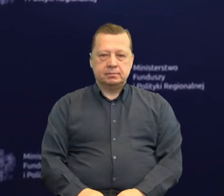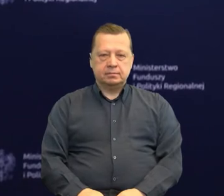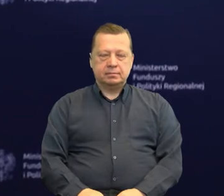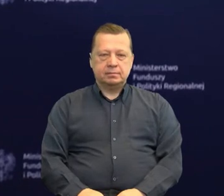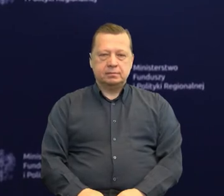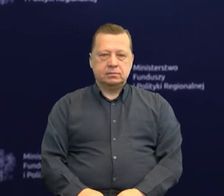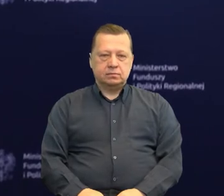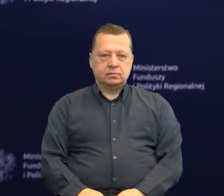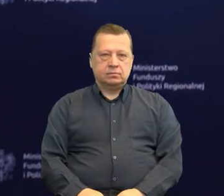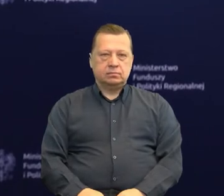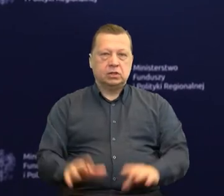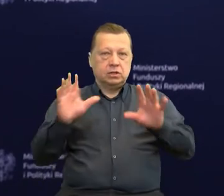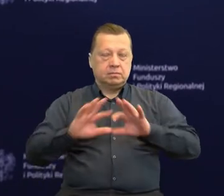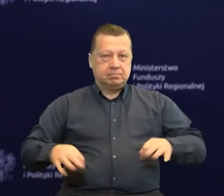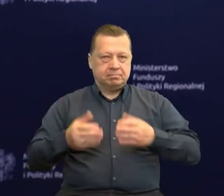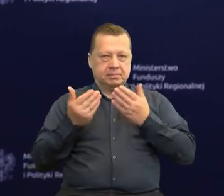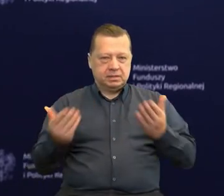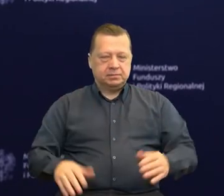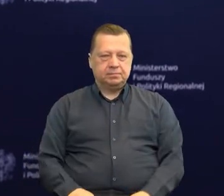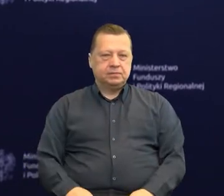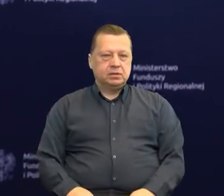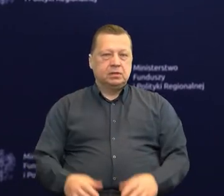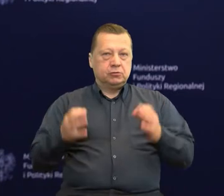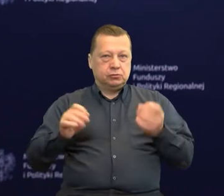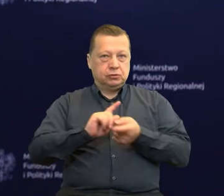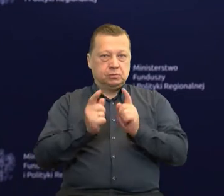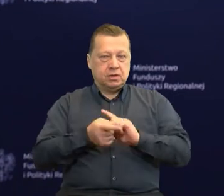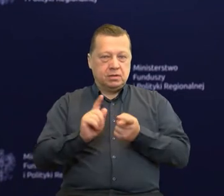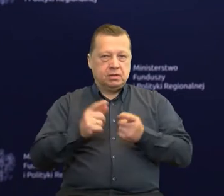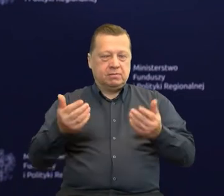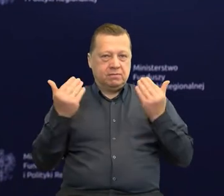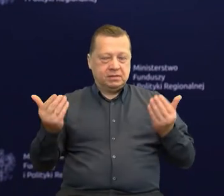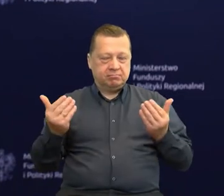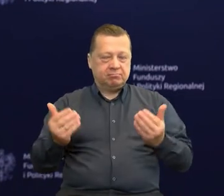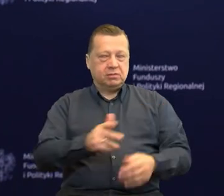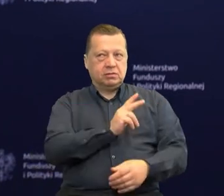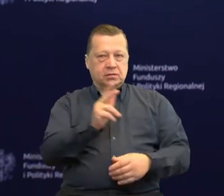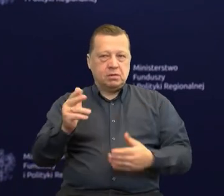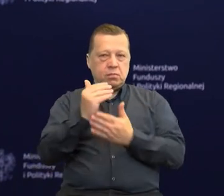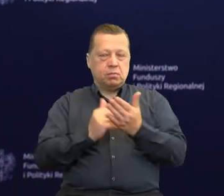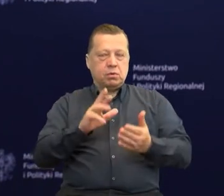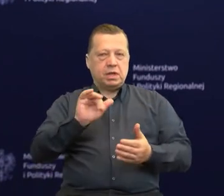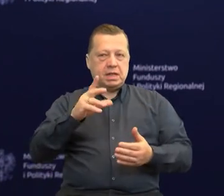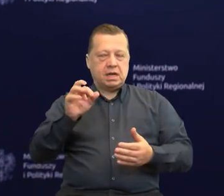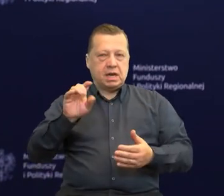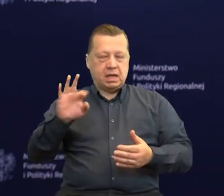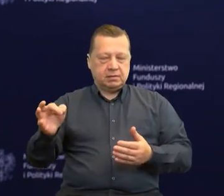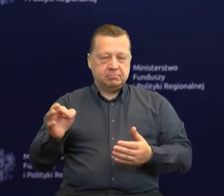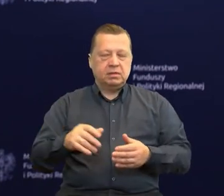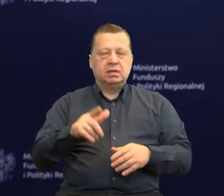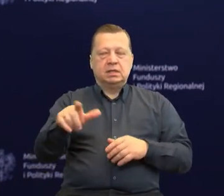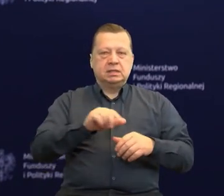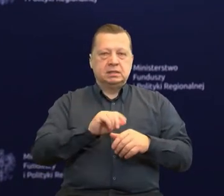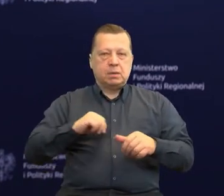Szanowni Państwo, witam na dzisiejszym spotkaniu szczególnie beneficjentów programów Interreg, przedstawicieli